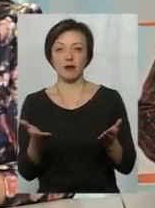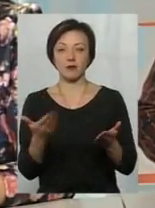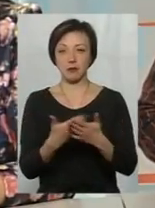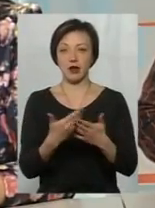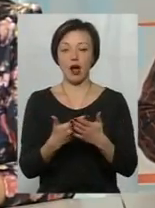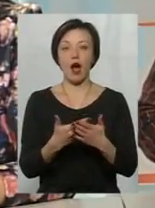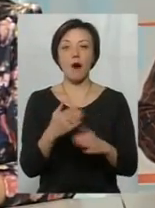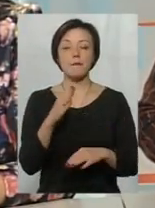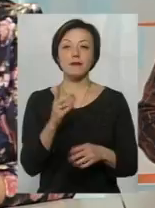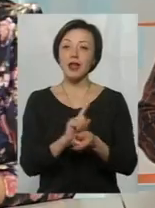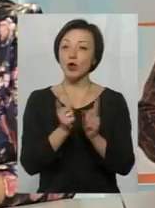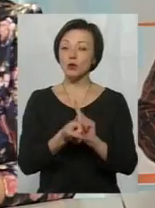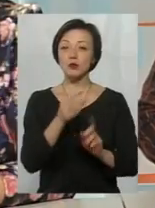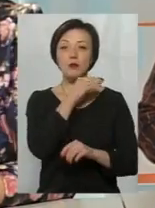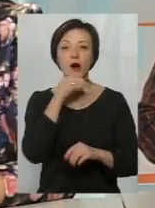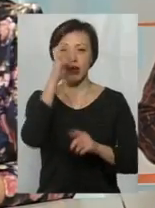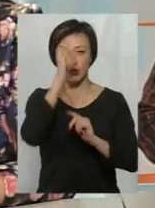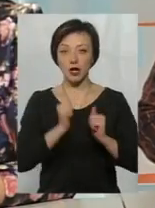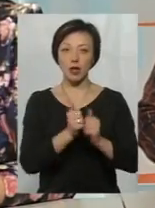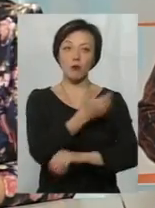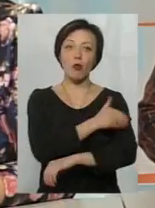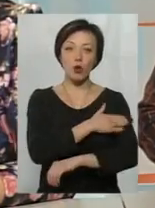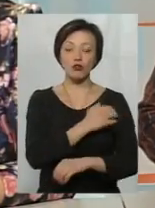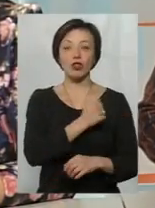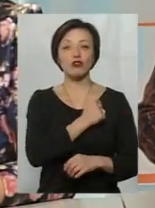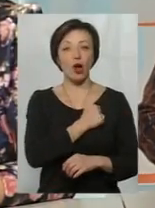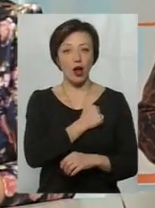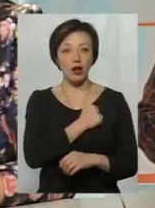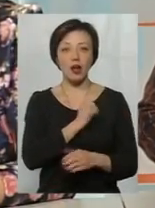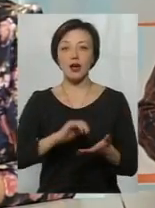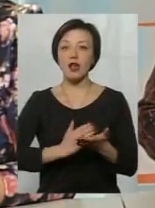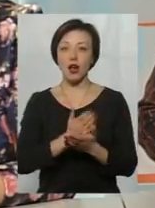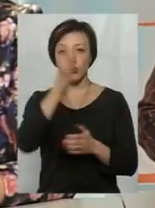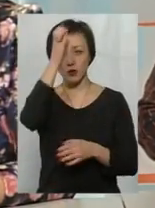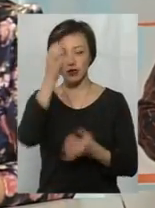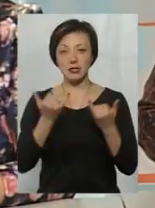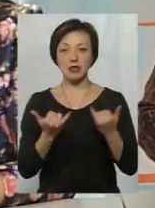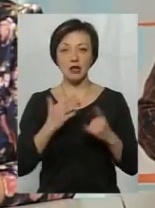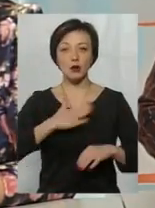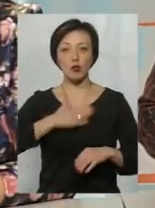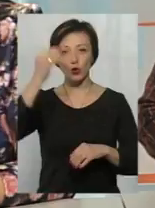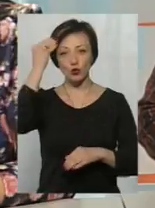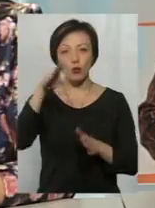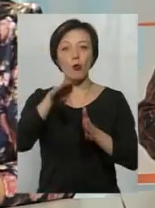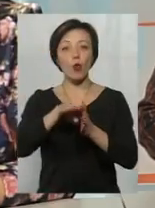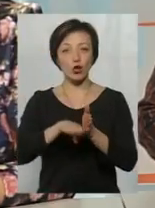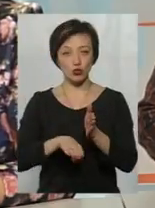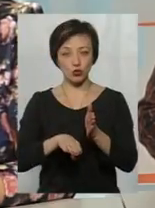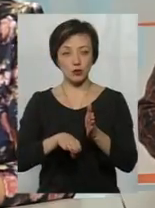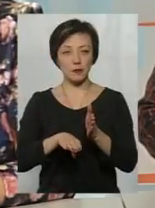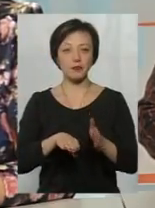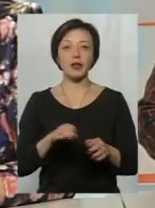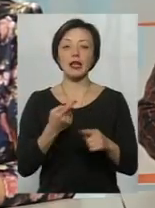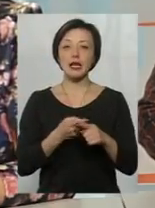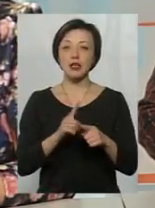Натомість, багато країн, та сама Польща, на жаль, якість освіти зараз, на мою думку, дуже погіршується. Я